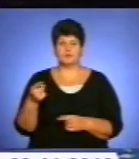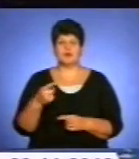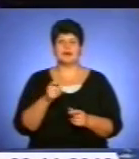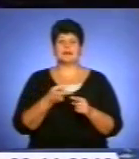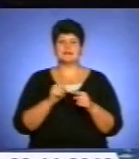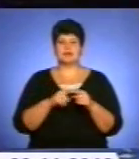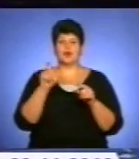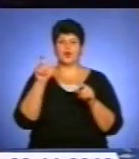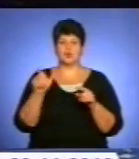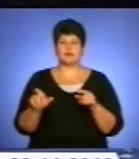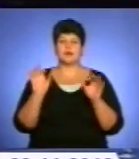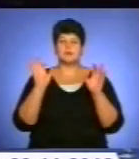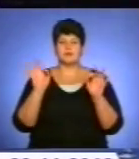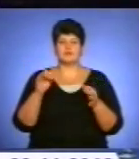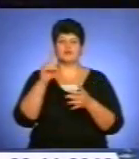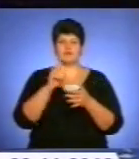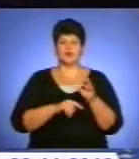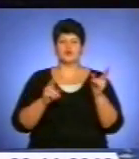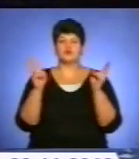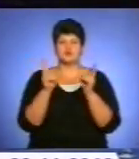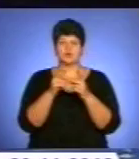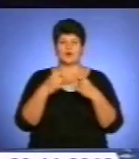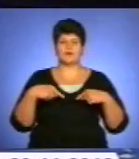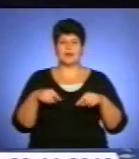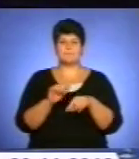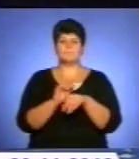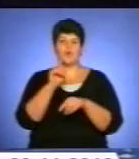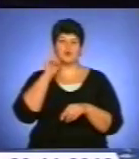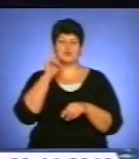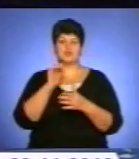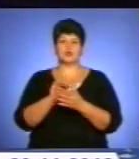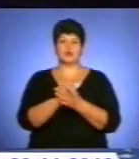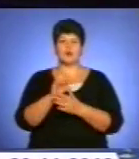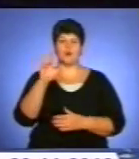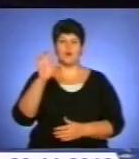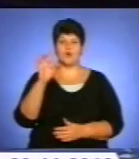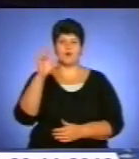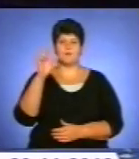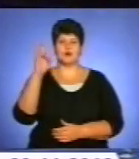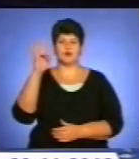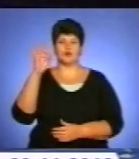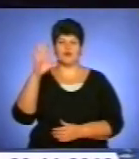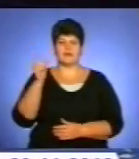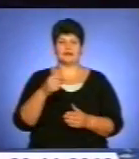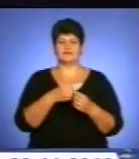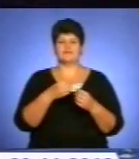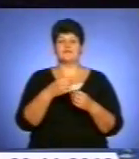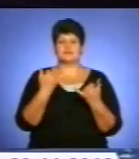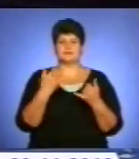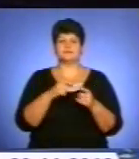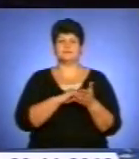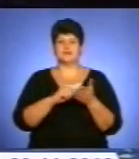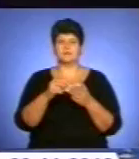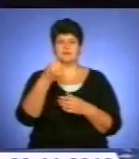віри». Зустріч організувало молодіжне товариство «Обнова», яке цьогоріч відзначає своє 15-ліття. Його засновником